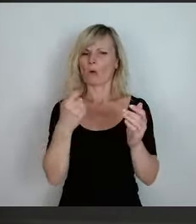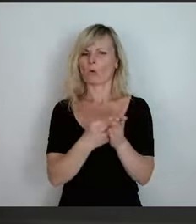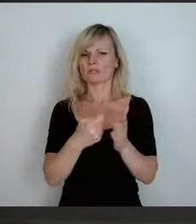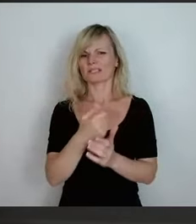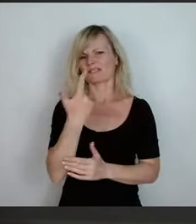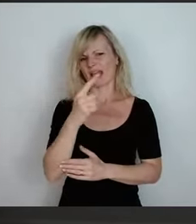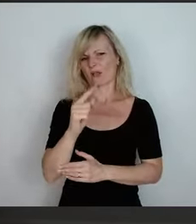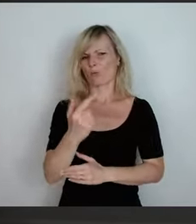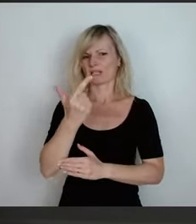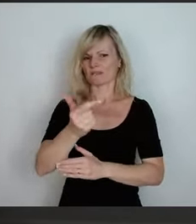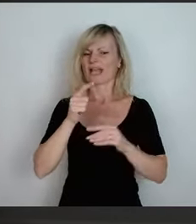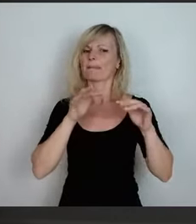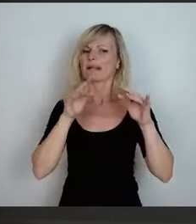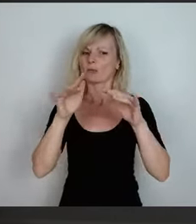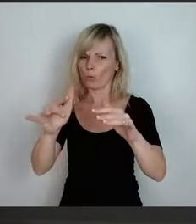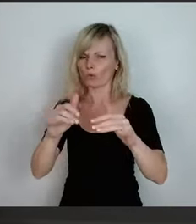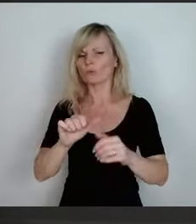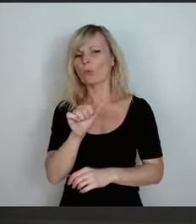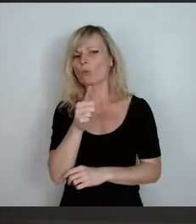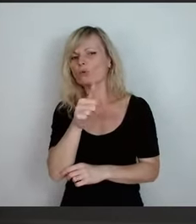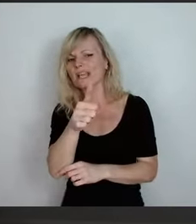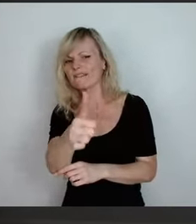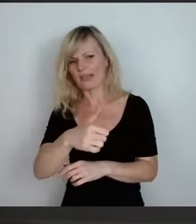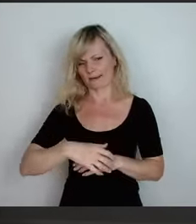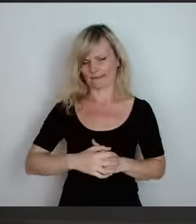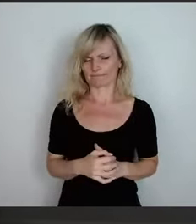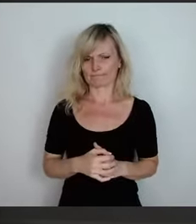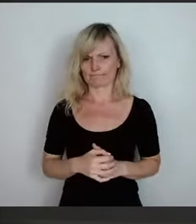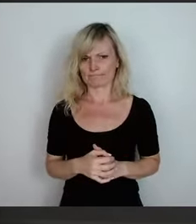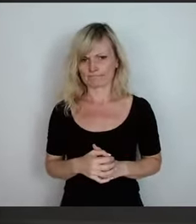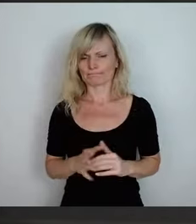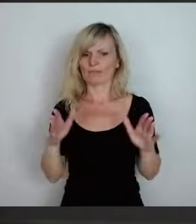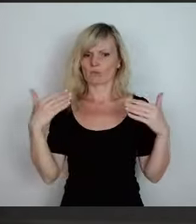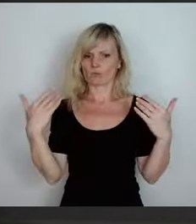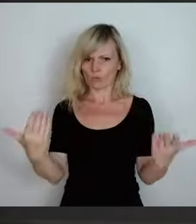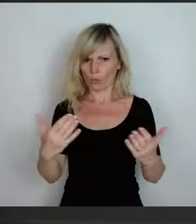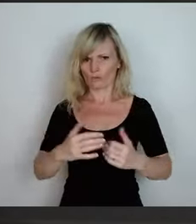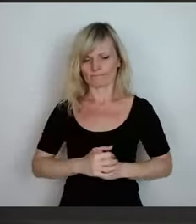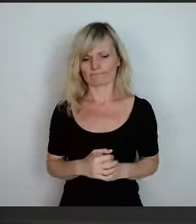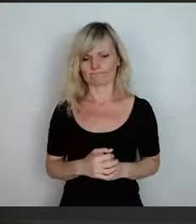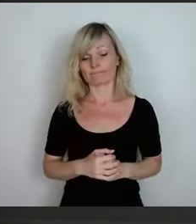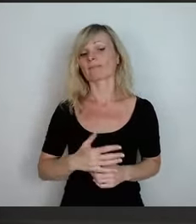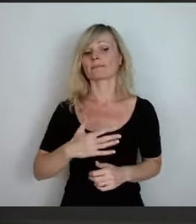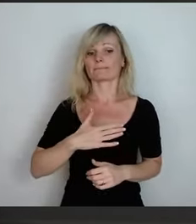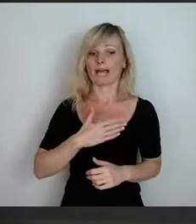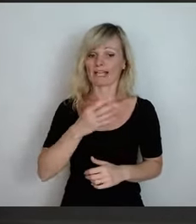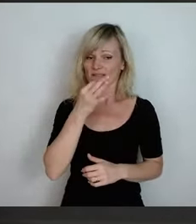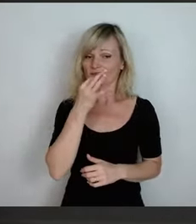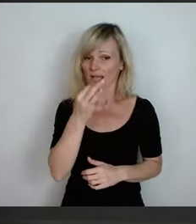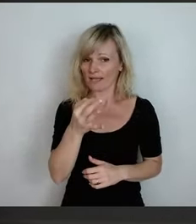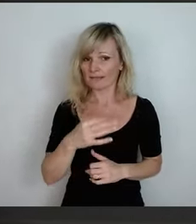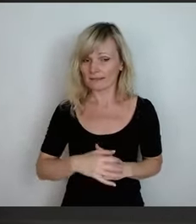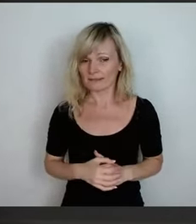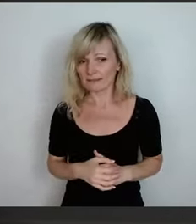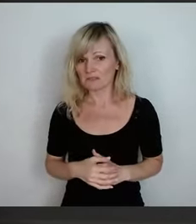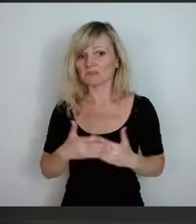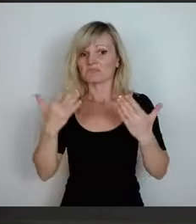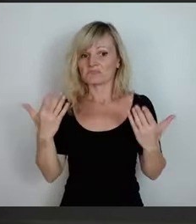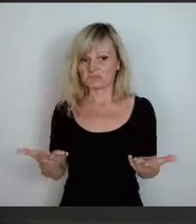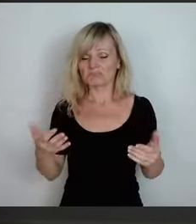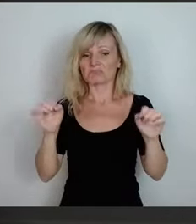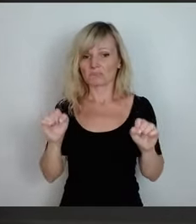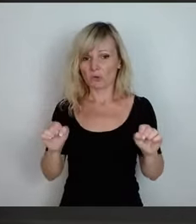ungefähr betragen. Meine Frage ist, die wäre es nicht angebracht, gerade für